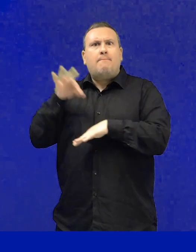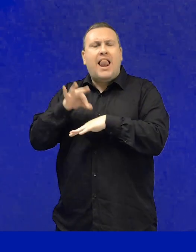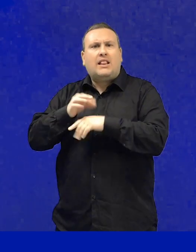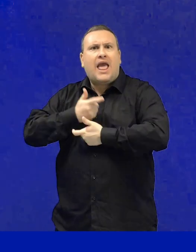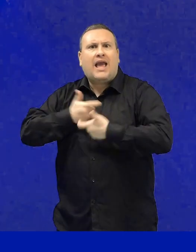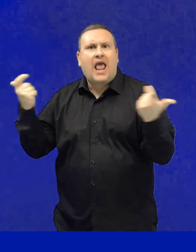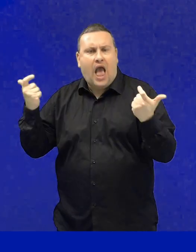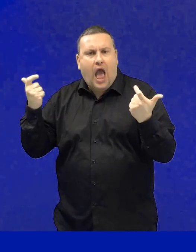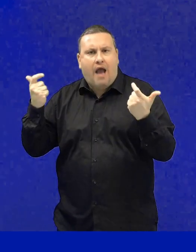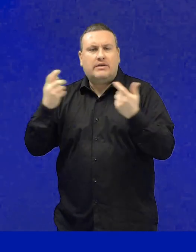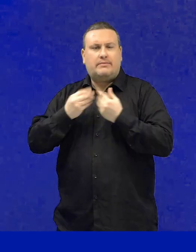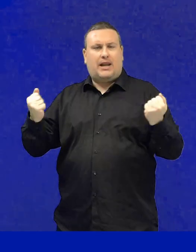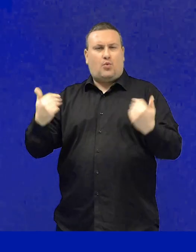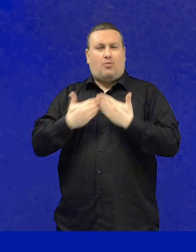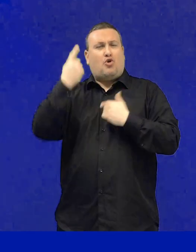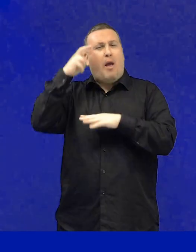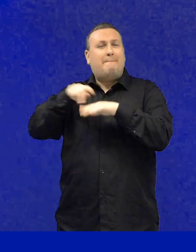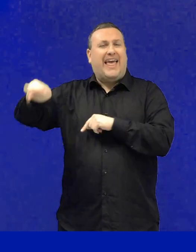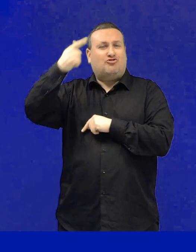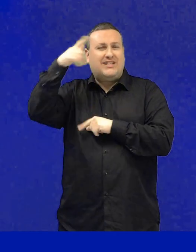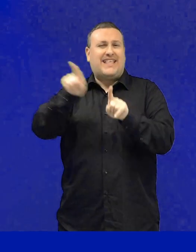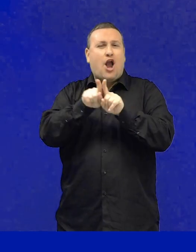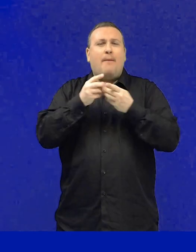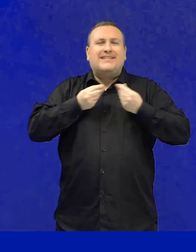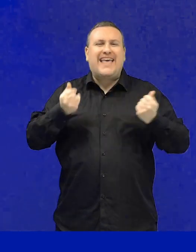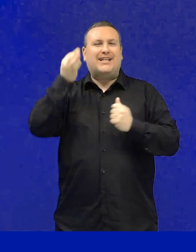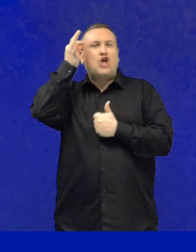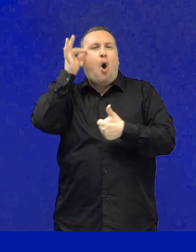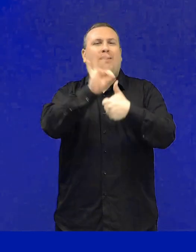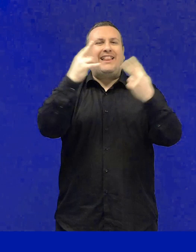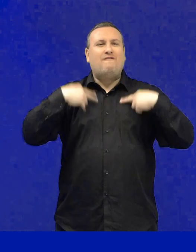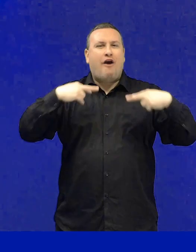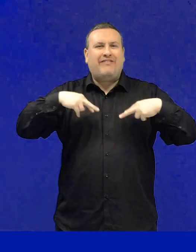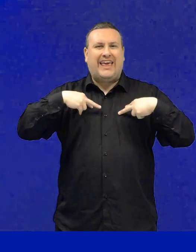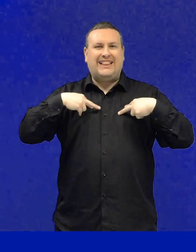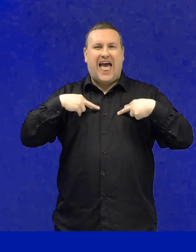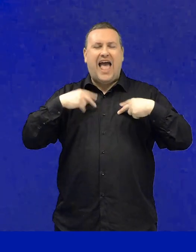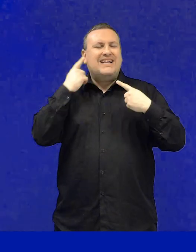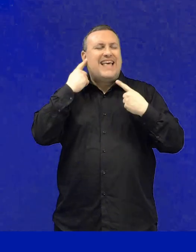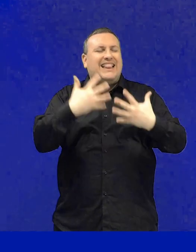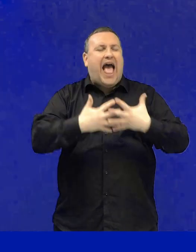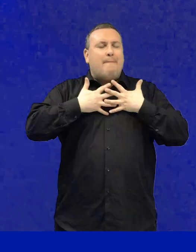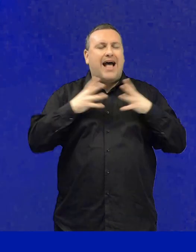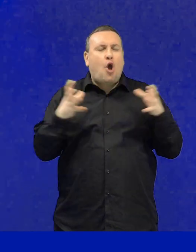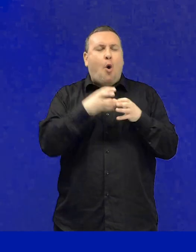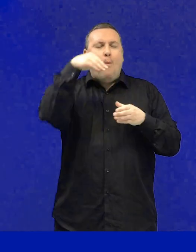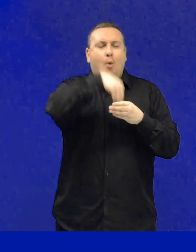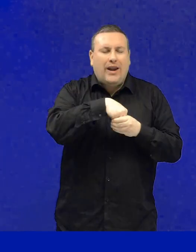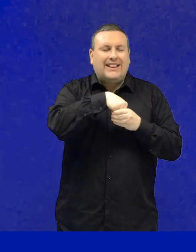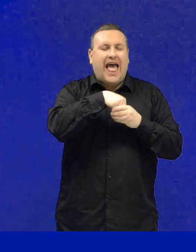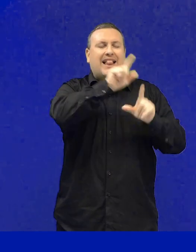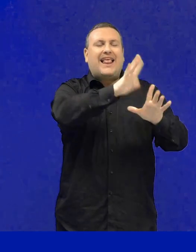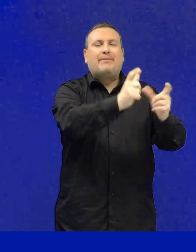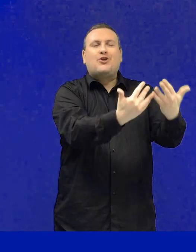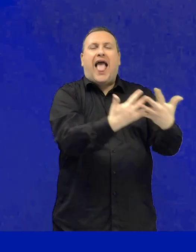Gli stessi medici sanno che è un atteggiamento positivo, avere un senso, un obiettivo nella vita, un senso di comunità o il sentirsi amati e